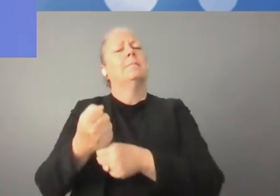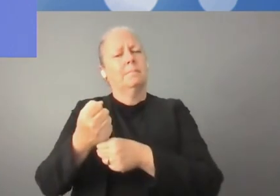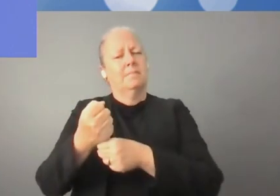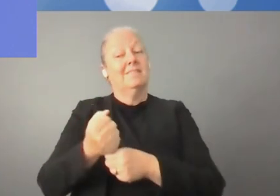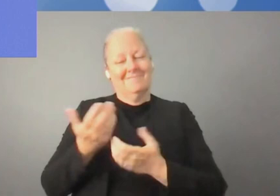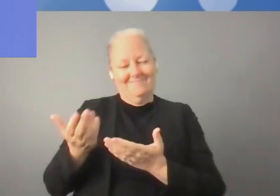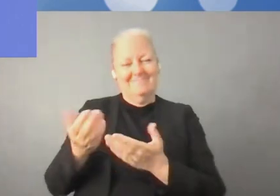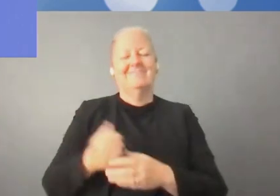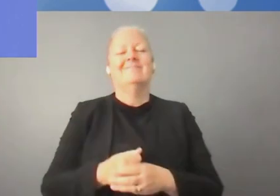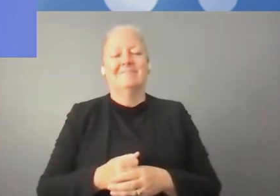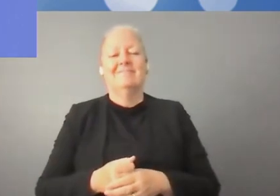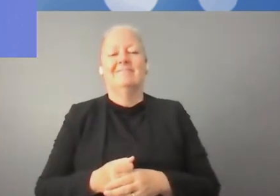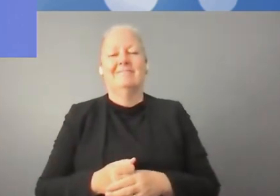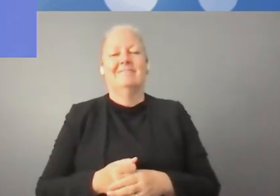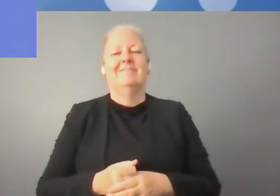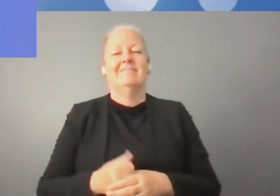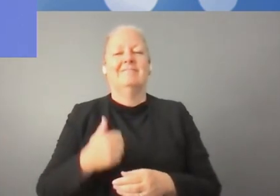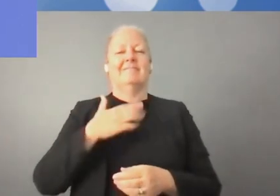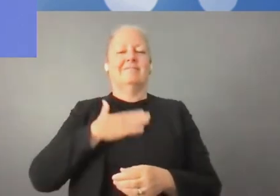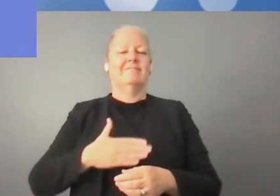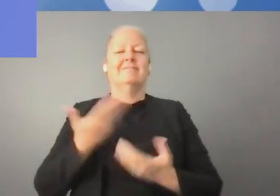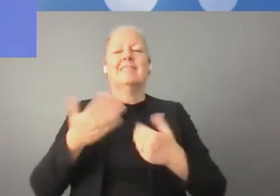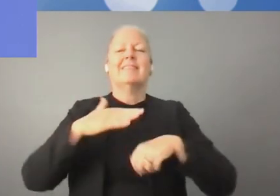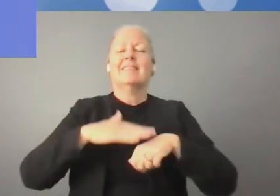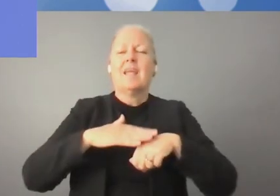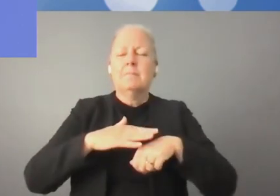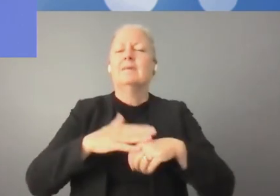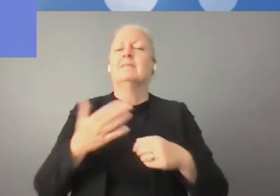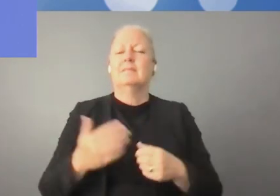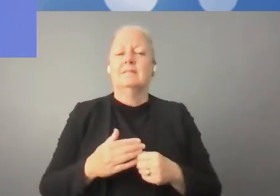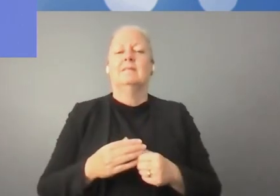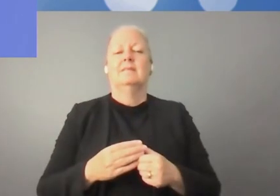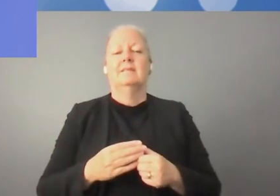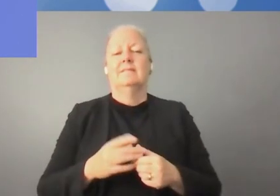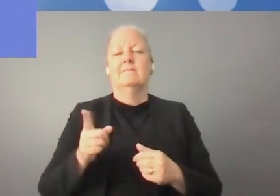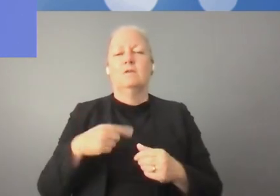donner une chance de développement aux startups. Maintenant,'aimerais transmettre la parole à M. l'ambassadeur.